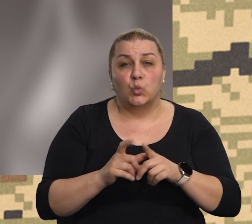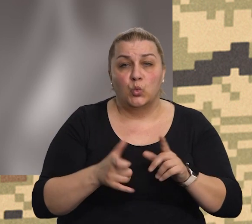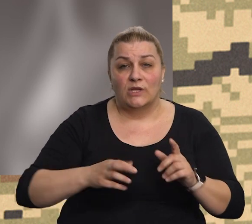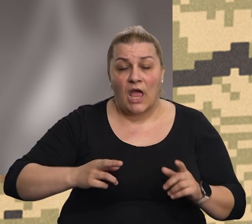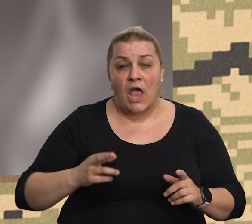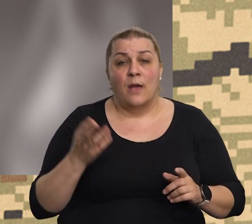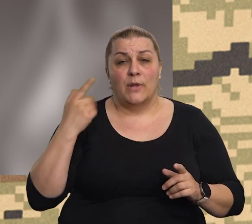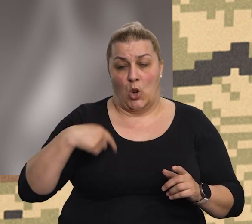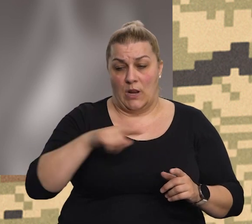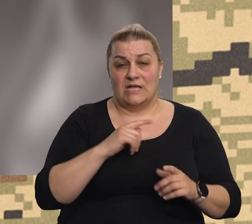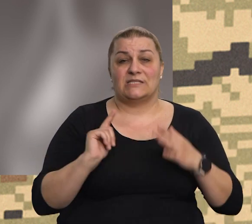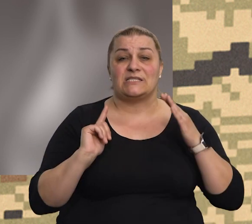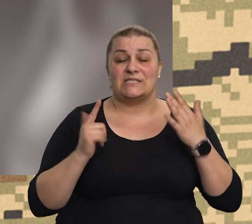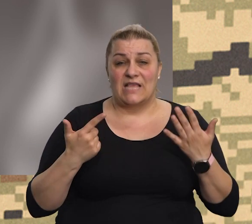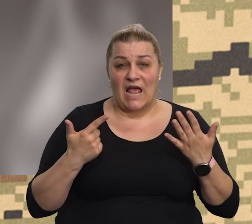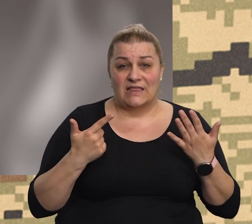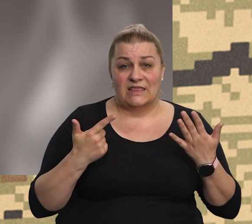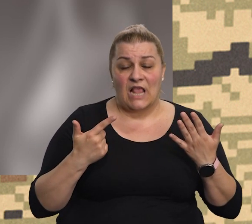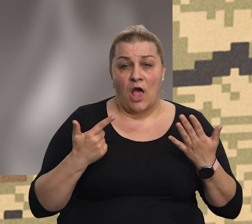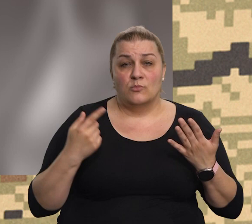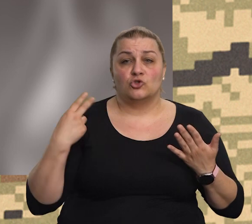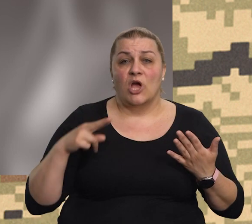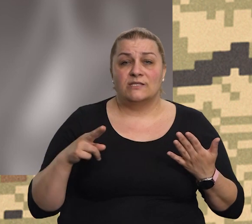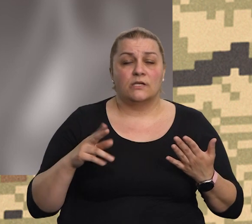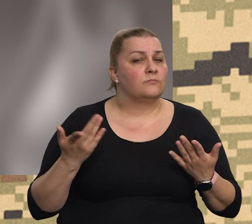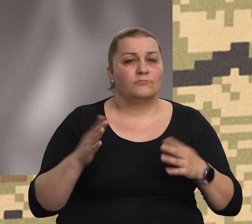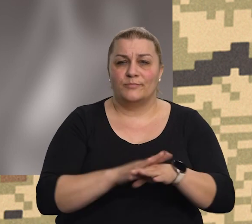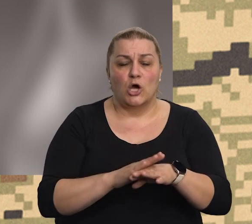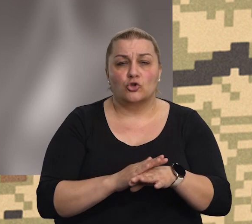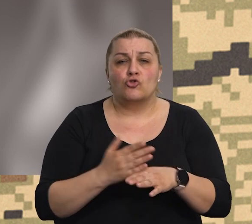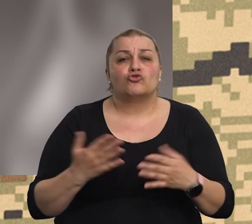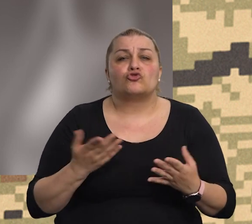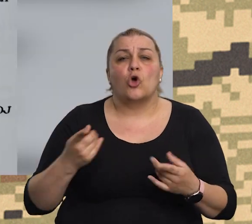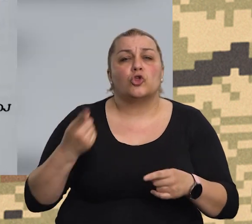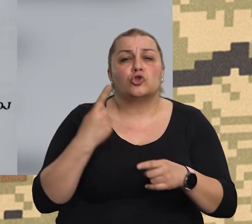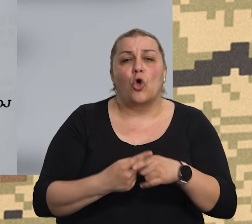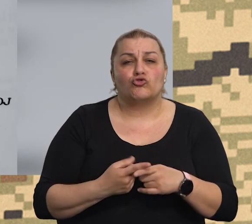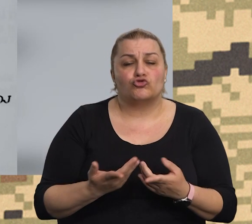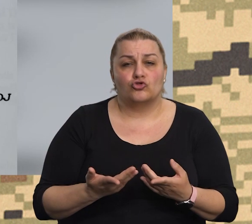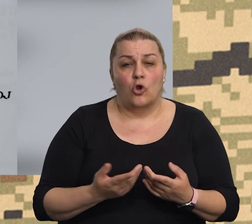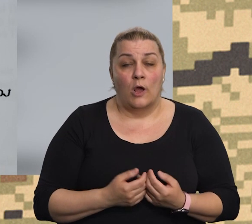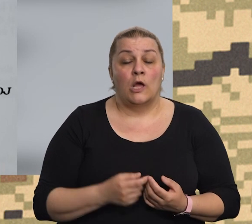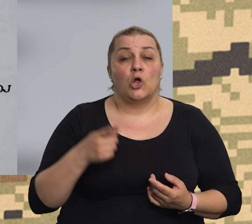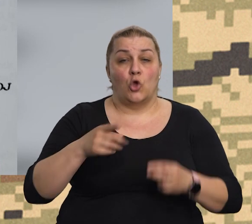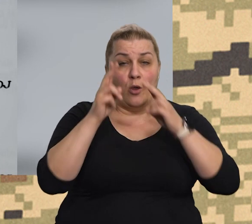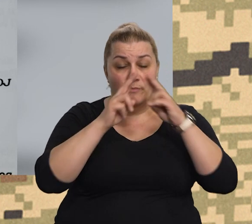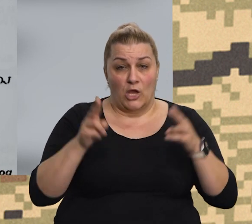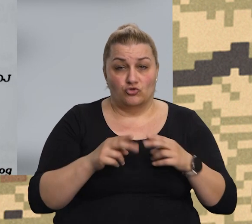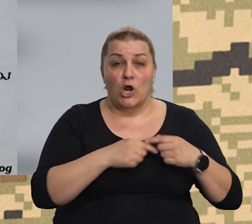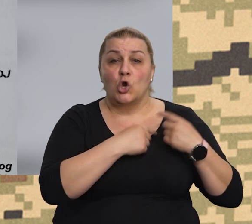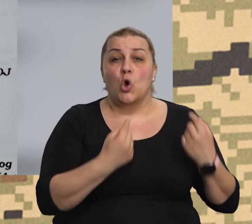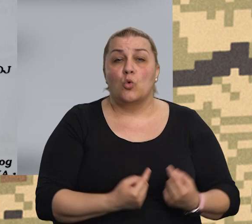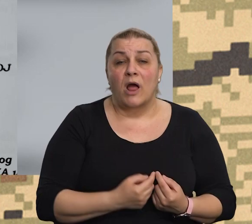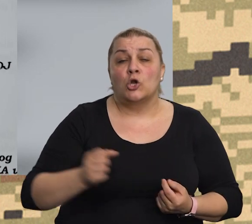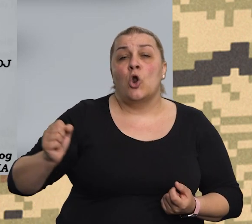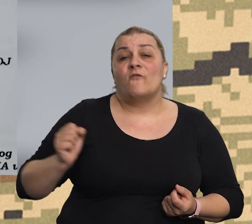bilo nas sedam častnika, koji... točno, ispričavam se pukovuće Ritter von Delo? Pa to je međunarodno humanitarno vojno